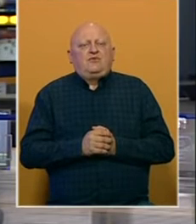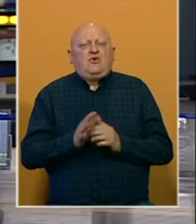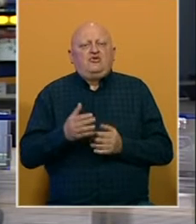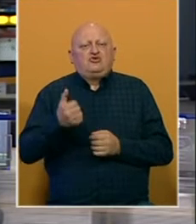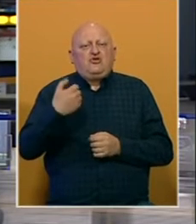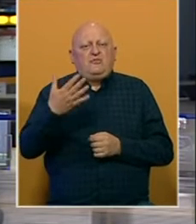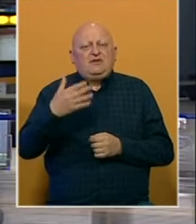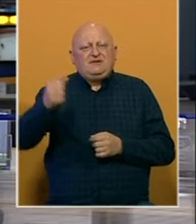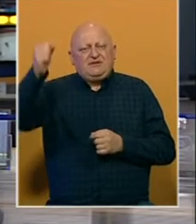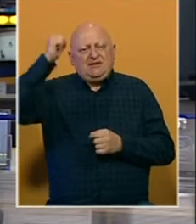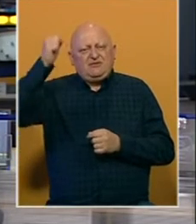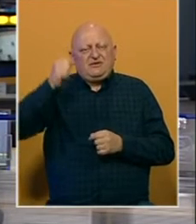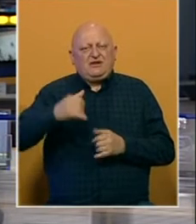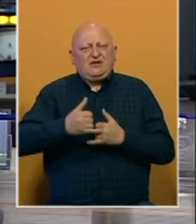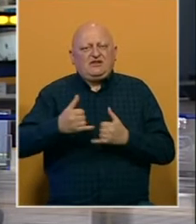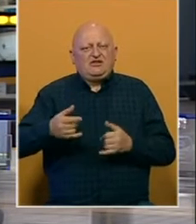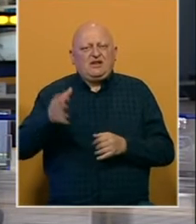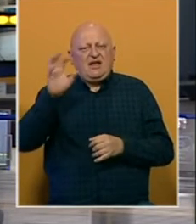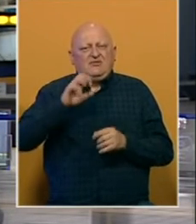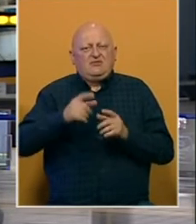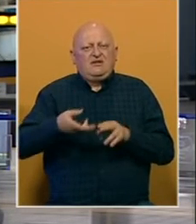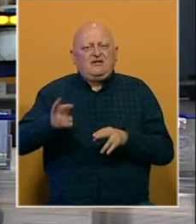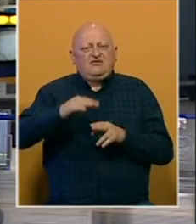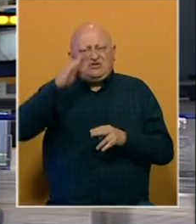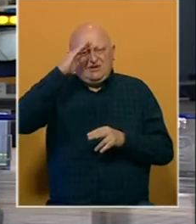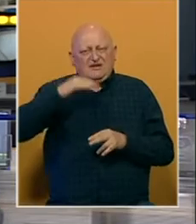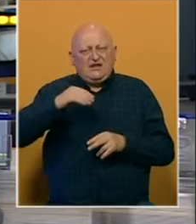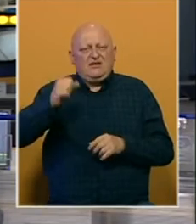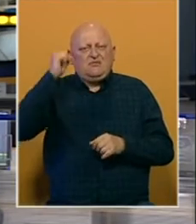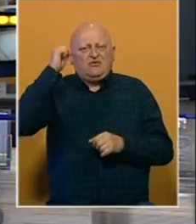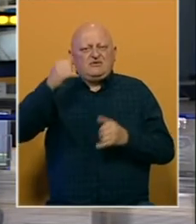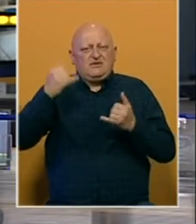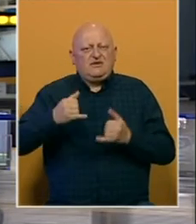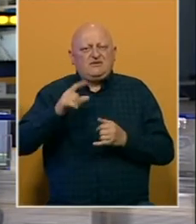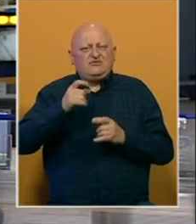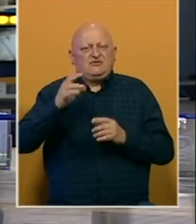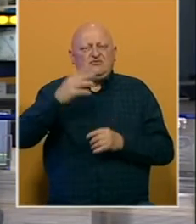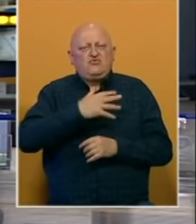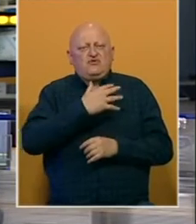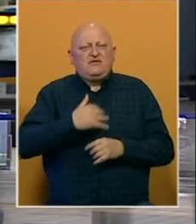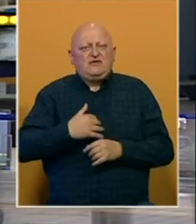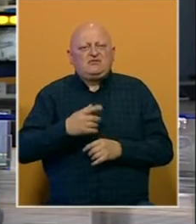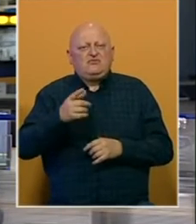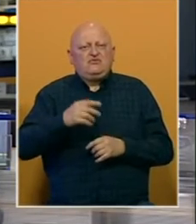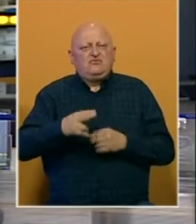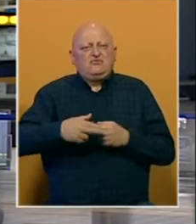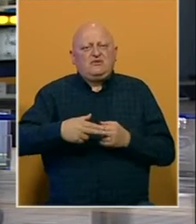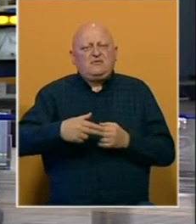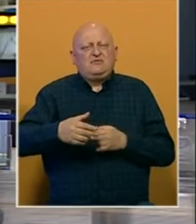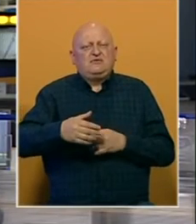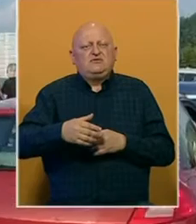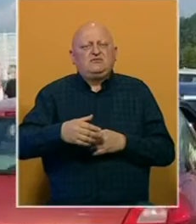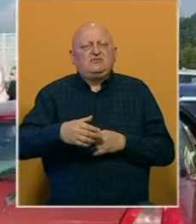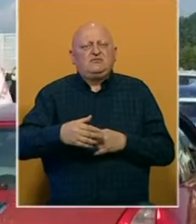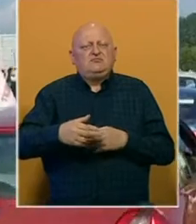Oko 150 demonstranata građana Evropske unije, najviše iz Italije, protestovalo je danas u Cetingradu u Hrvatskoj, a u